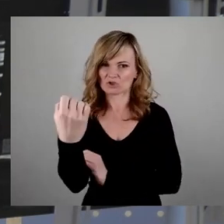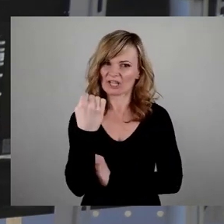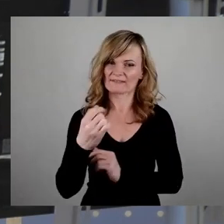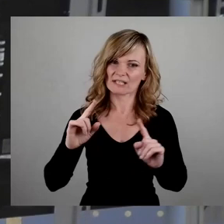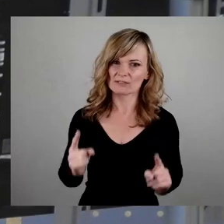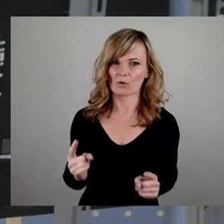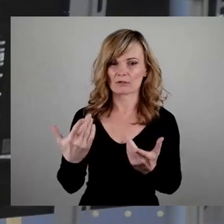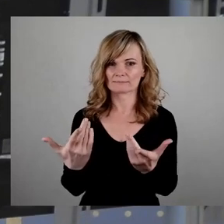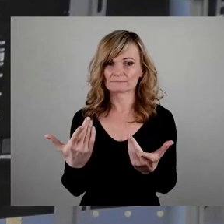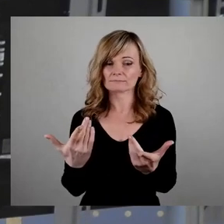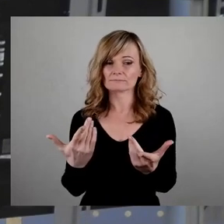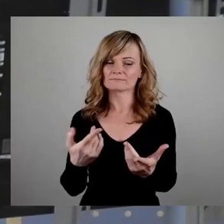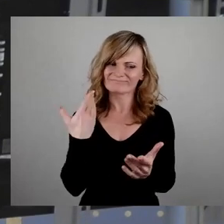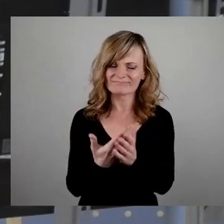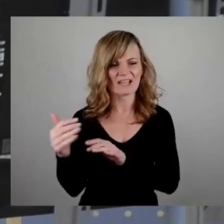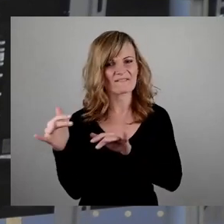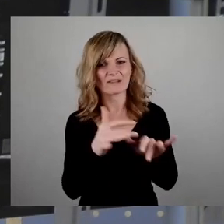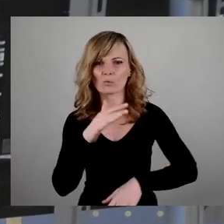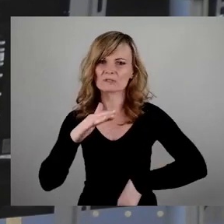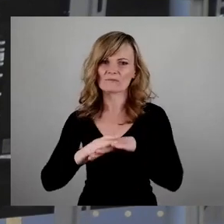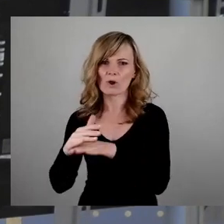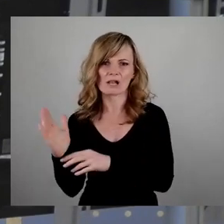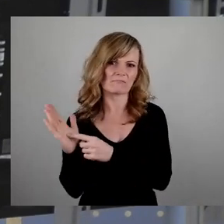etwas Wirkungsvolles entgegenzusetzen.